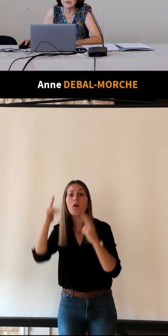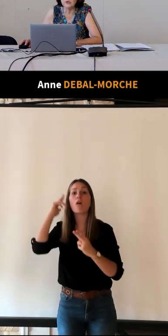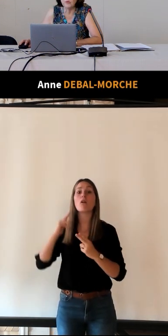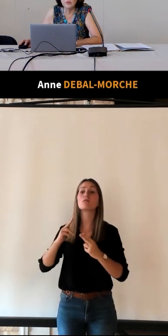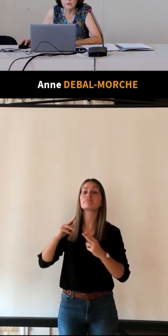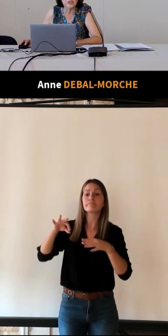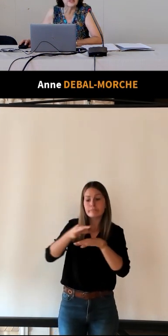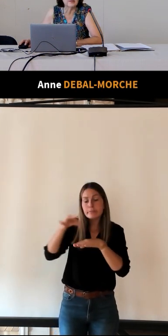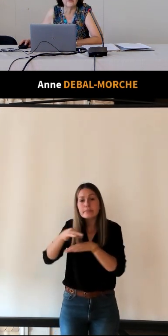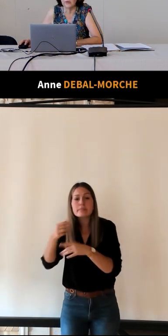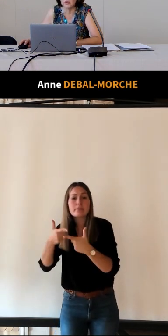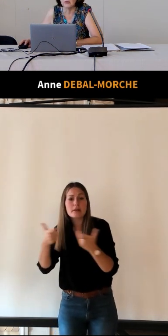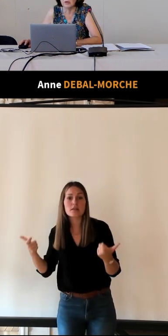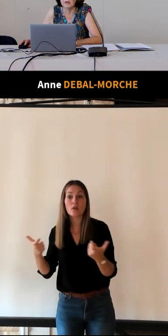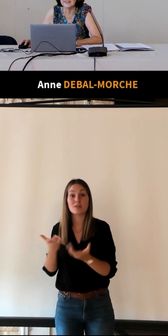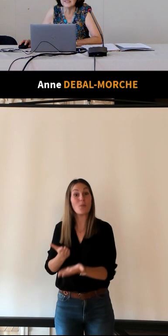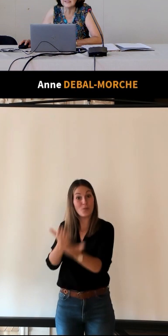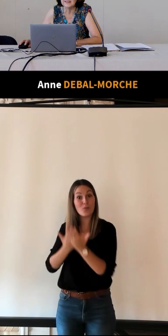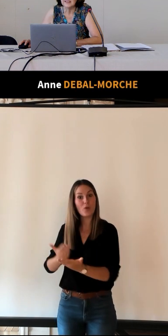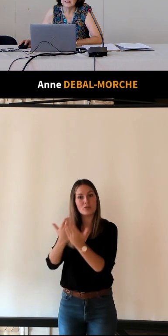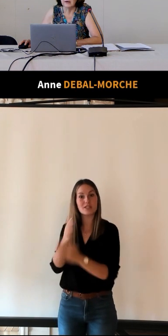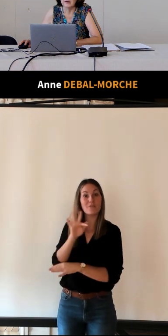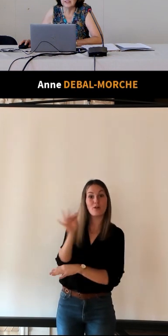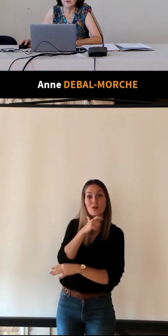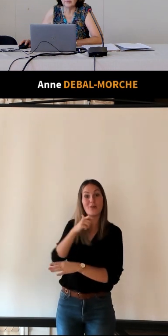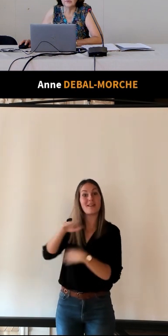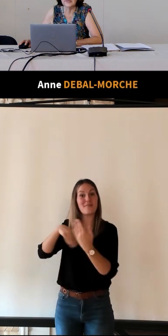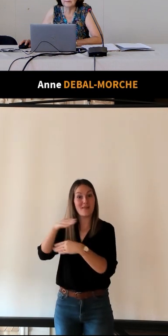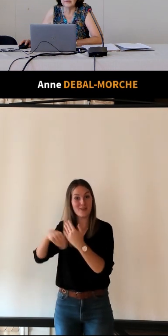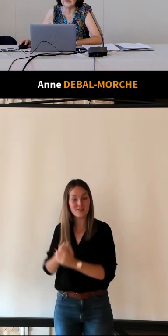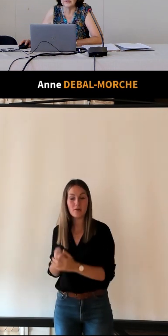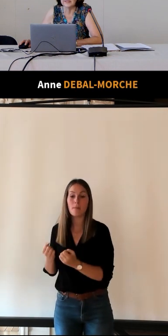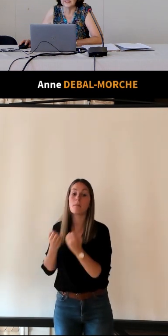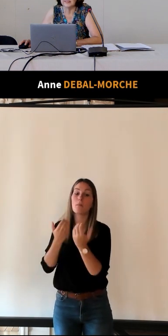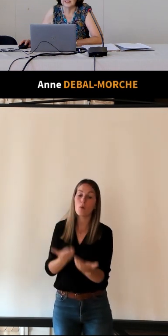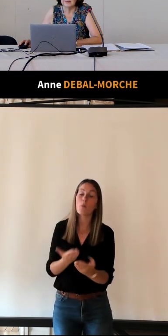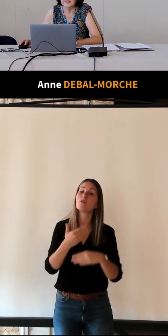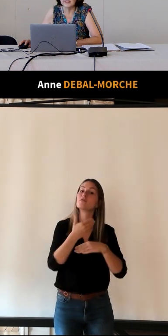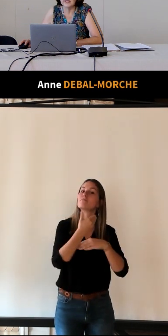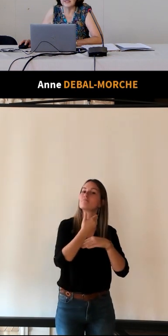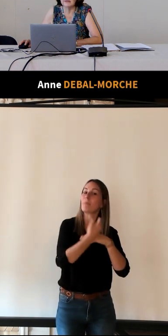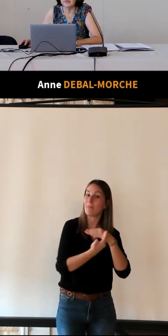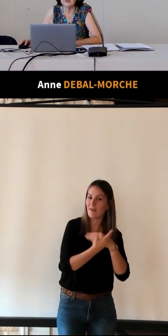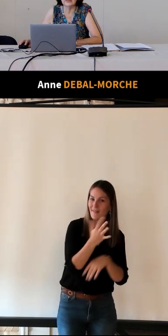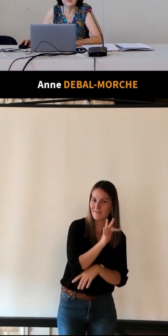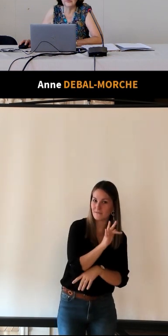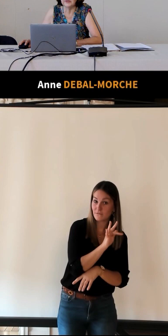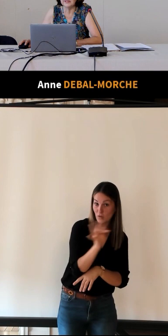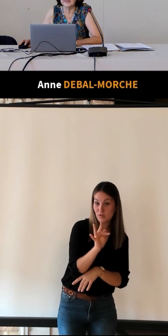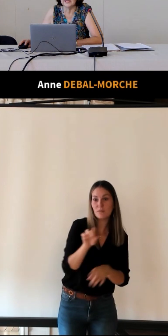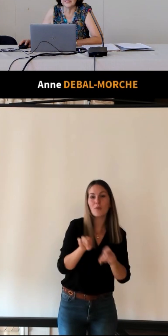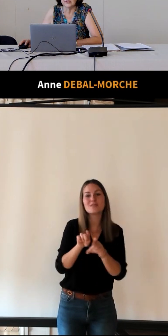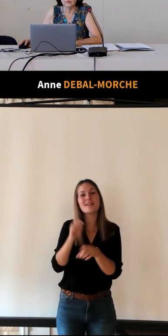et puis une boulangerie franco-anglaise qui propose des pains français, mais également des